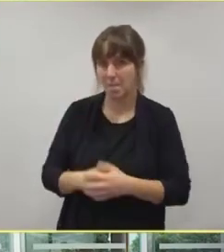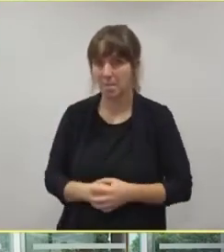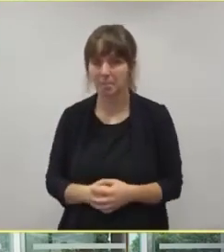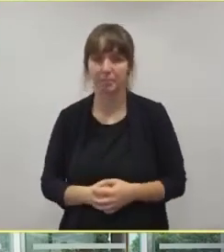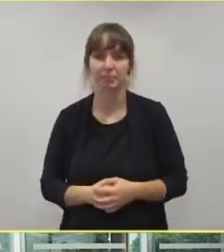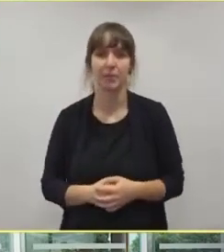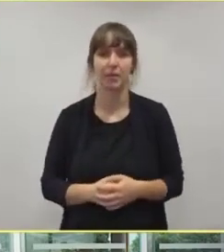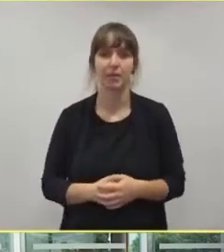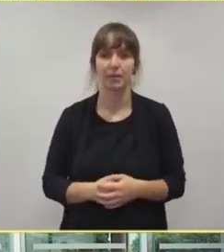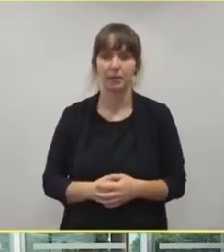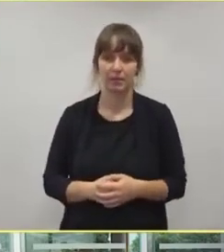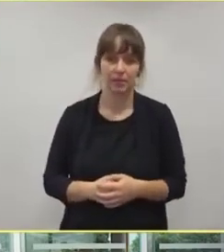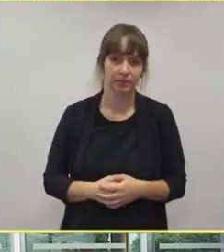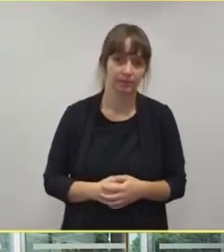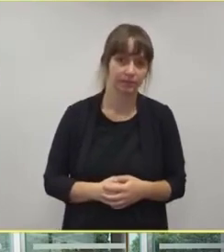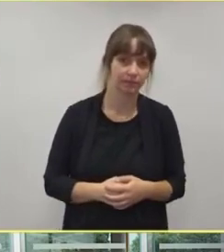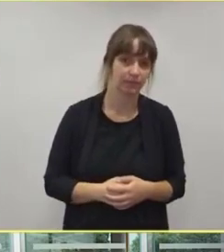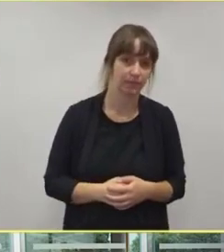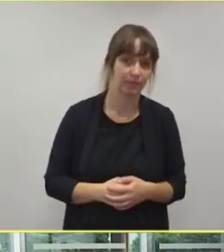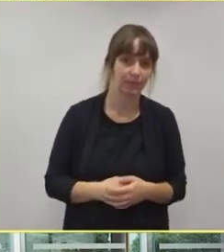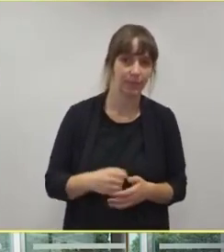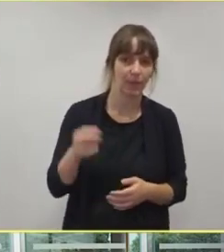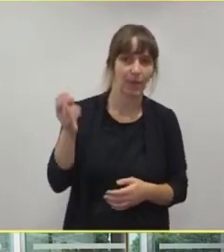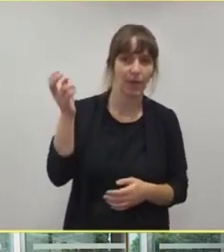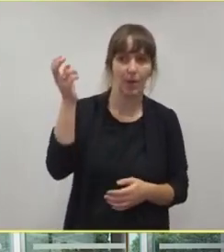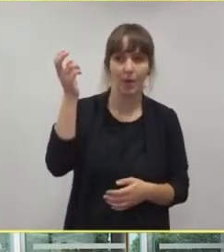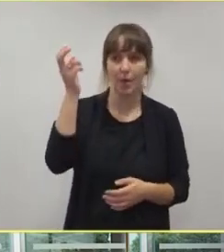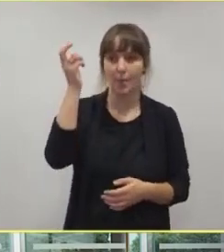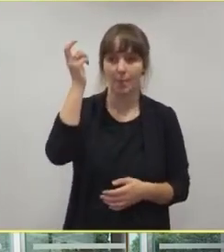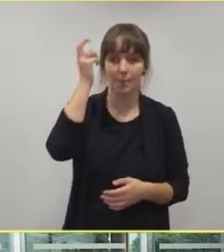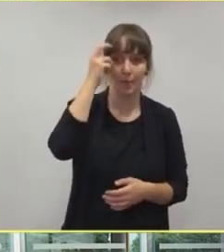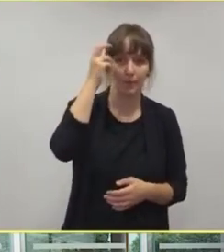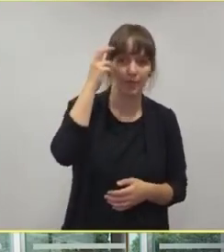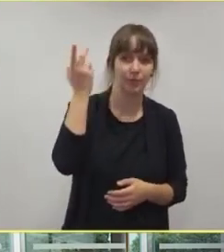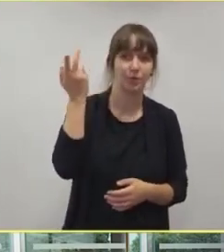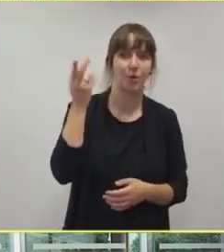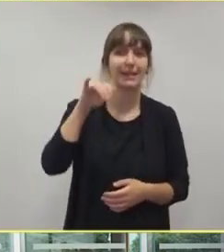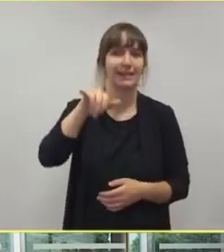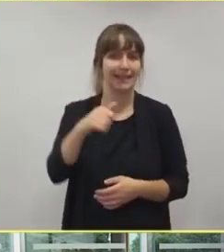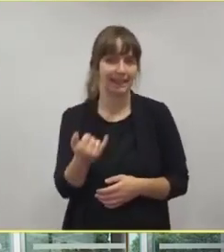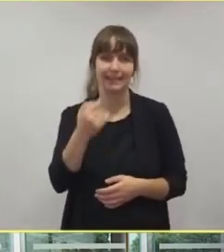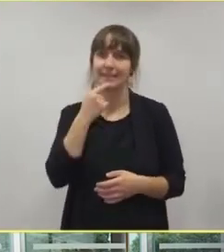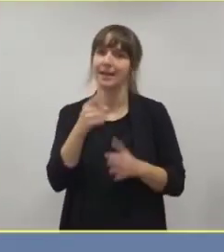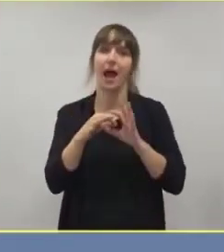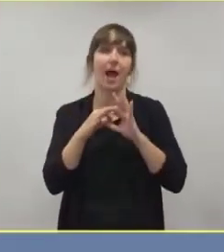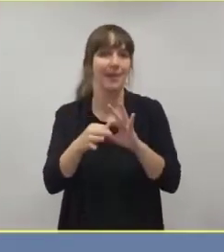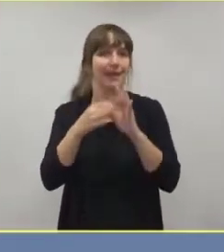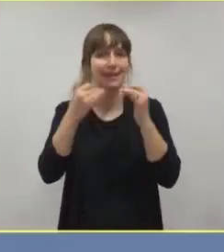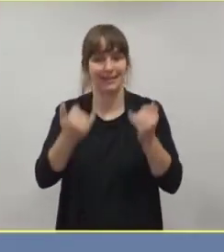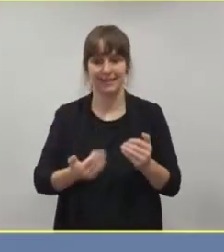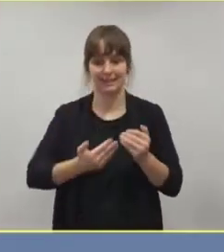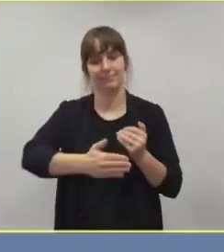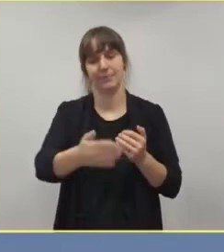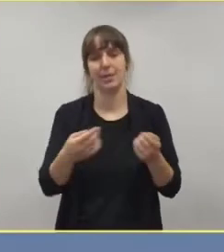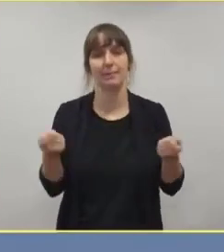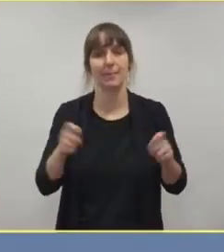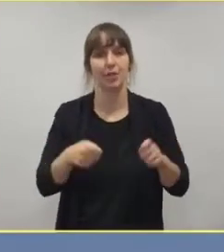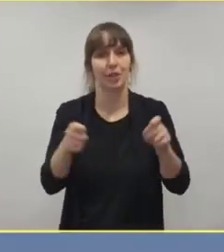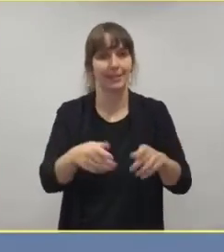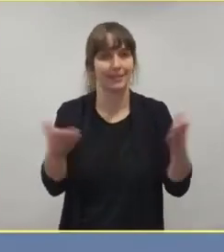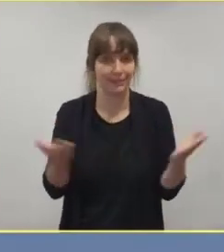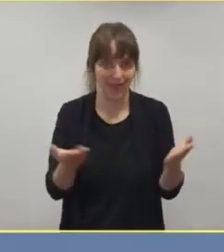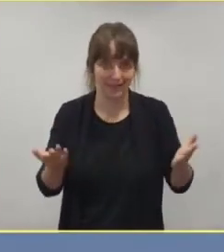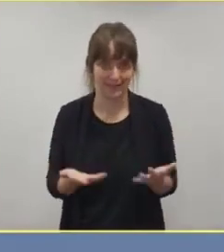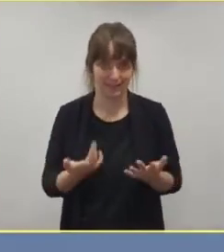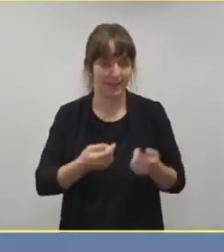Das hängt ja ganz klar davon ab, was man jetzt beschließt und in welchen Stufen man jetzt den Regelbetrieb